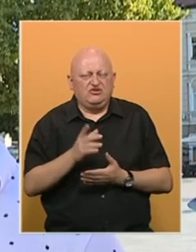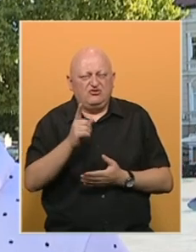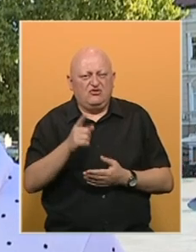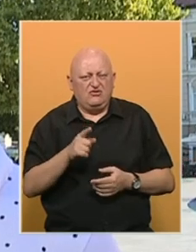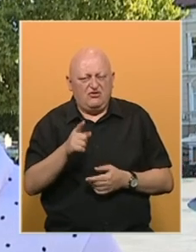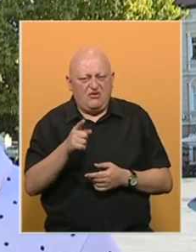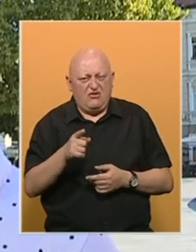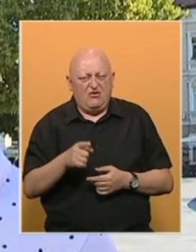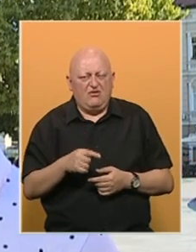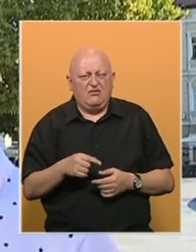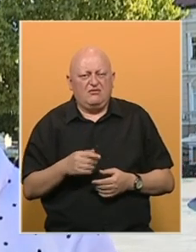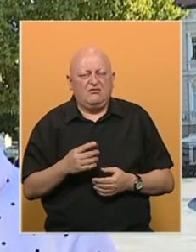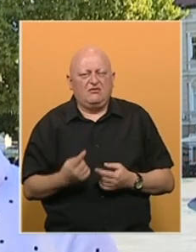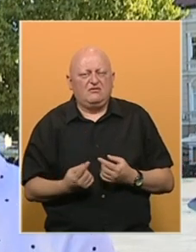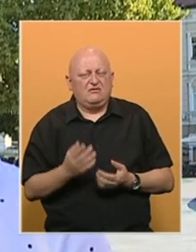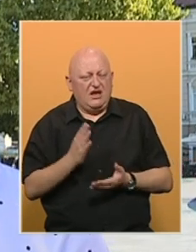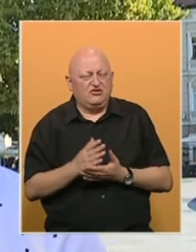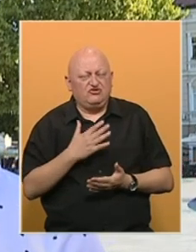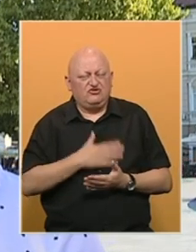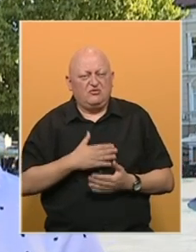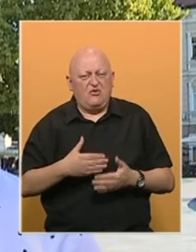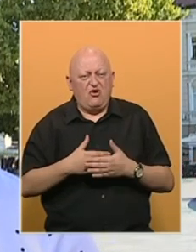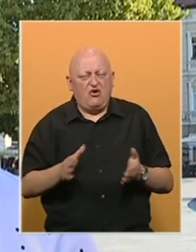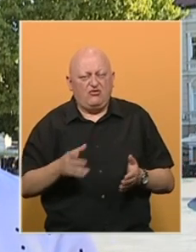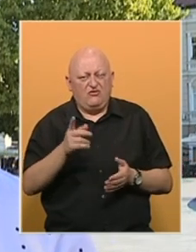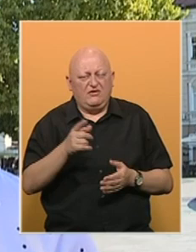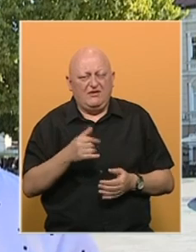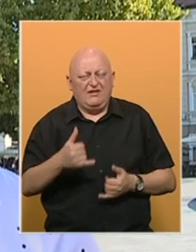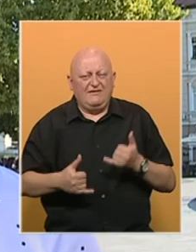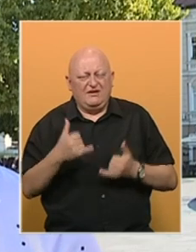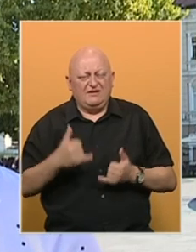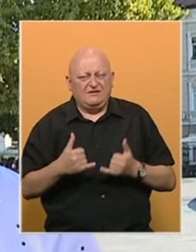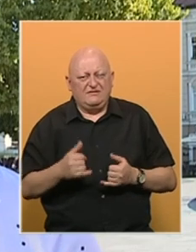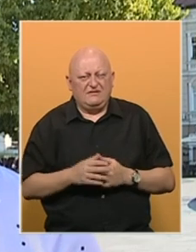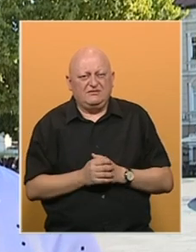na ovaj baš način želimo da otvorimo taj festival.